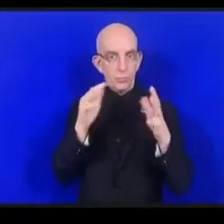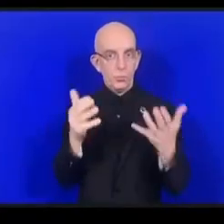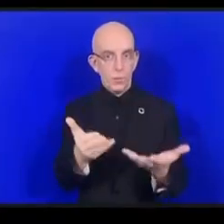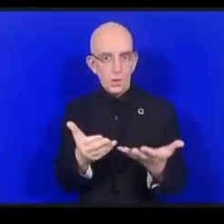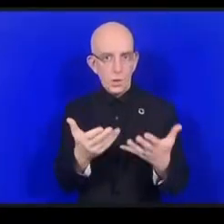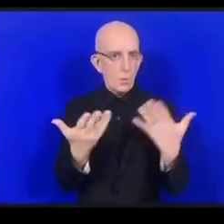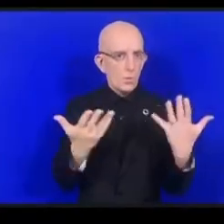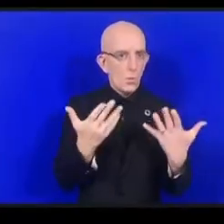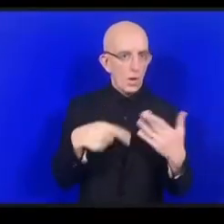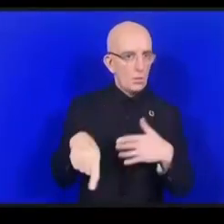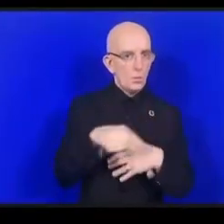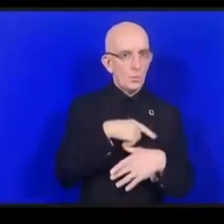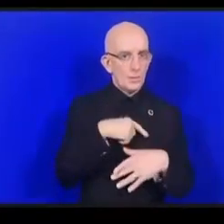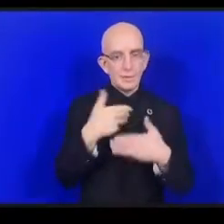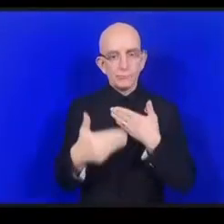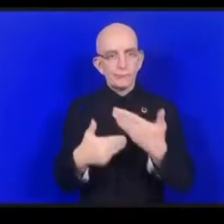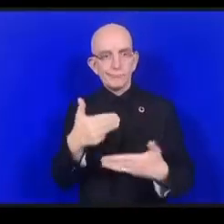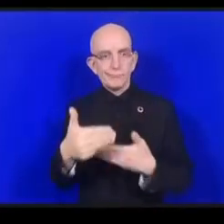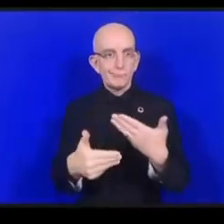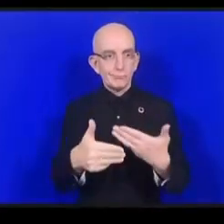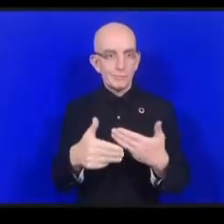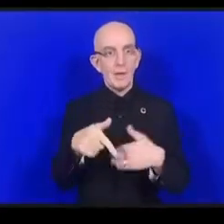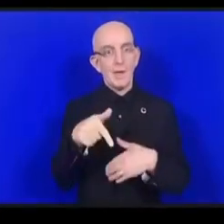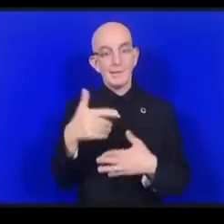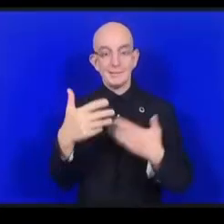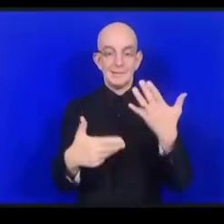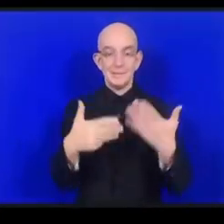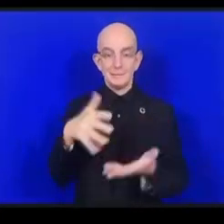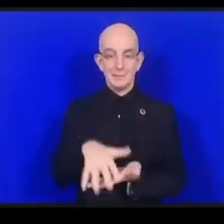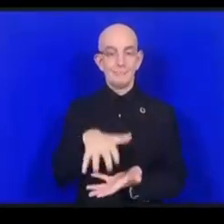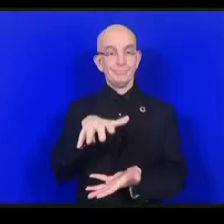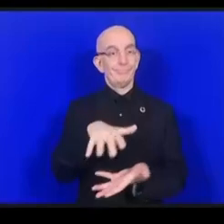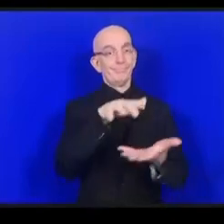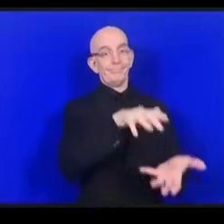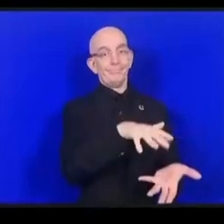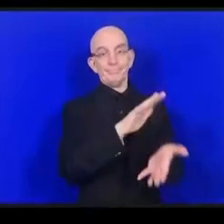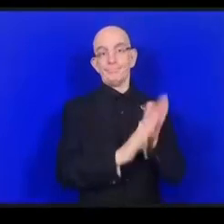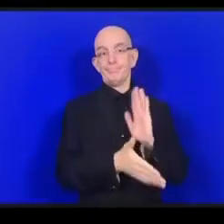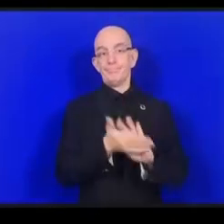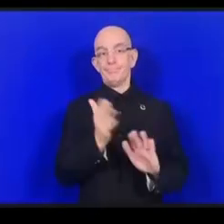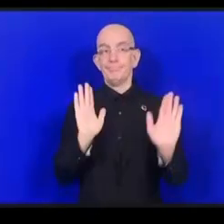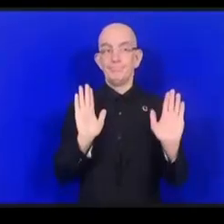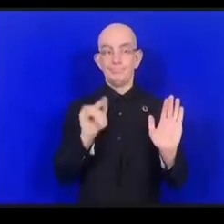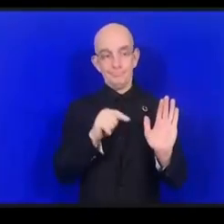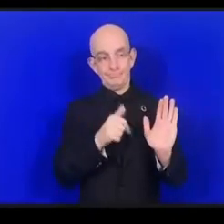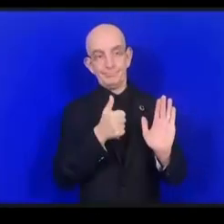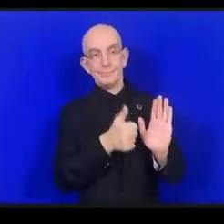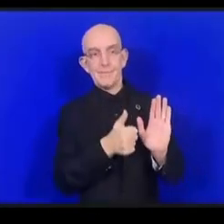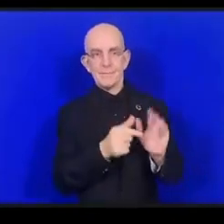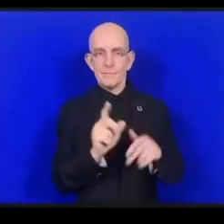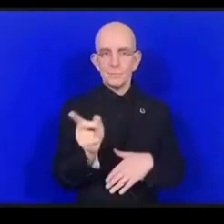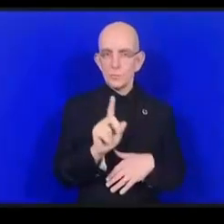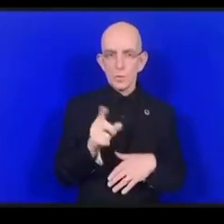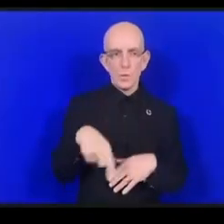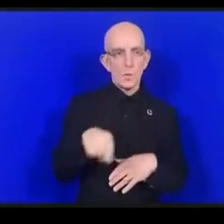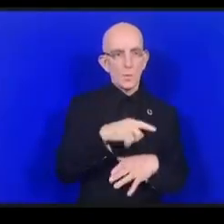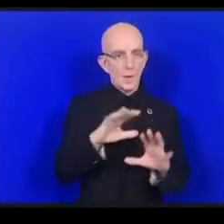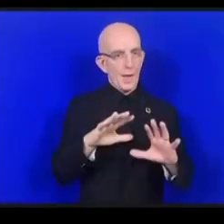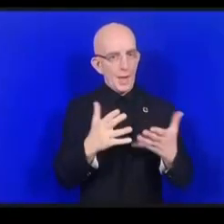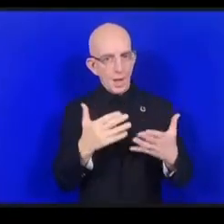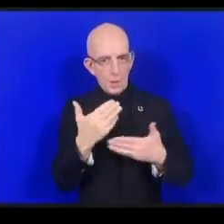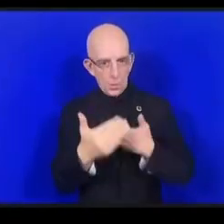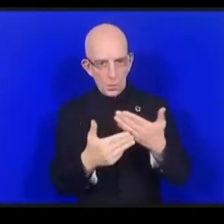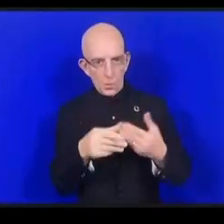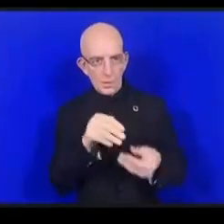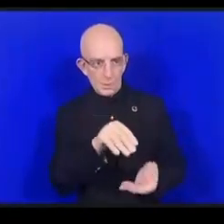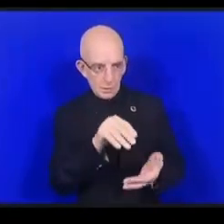أيضا يستمر ويبدأ في اتخاذ تدابير فإذن هذه